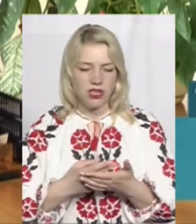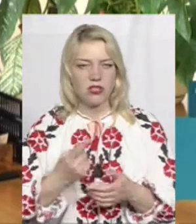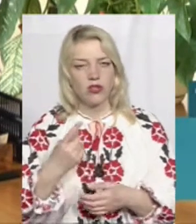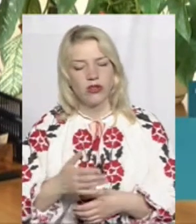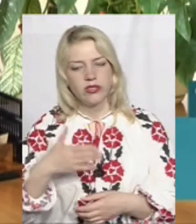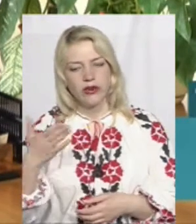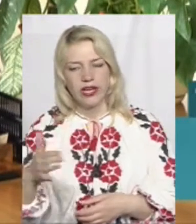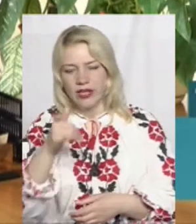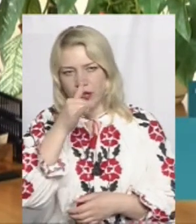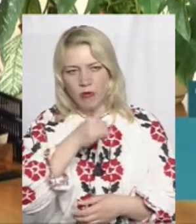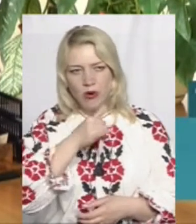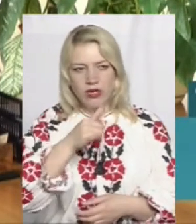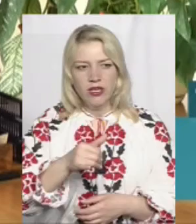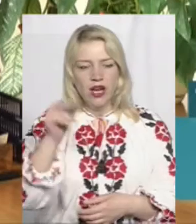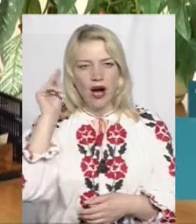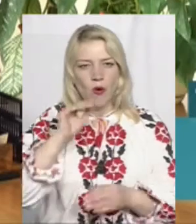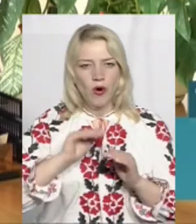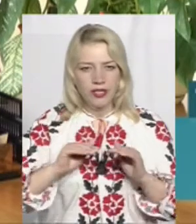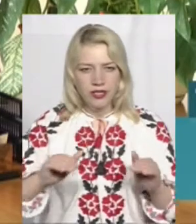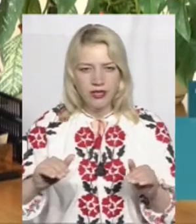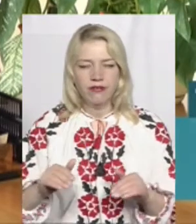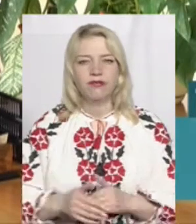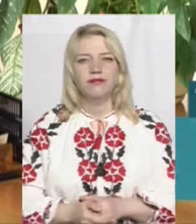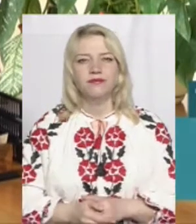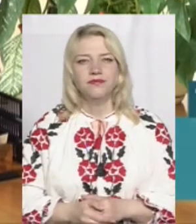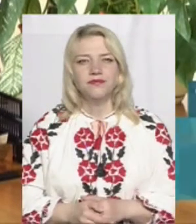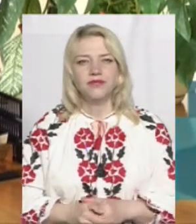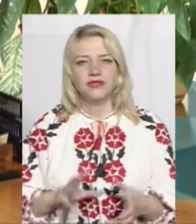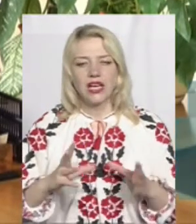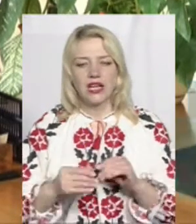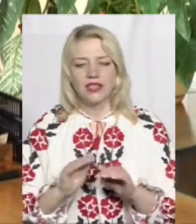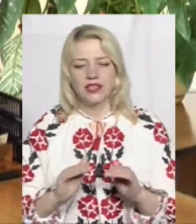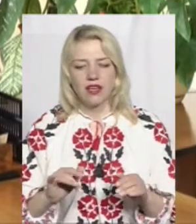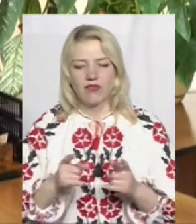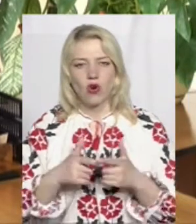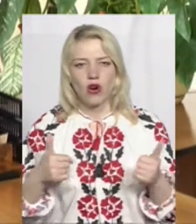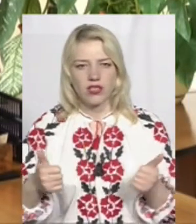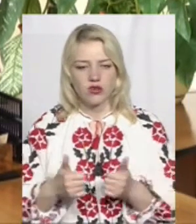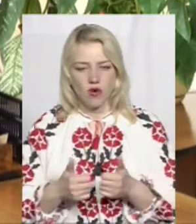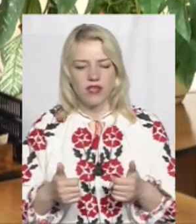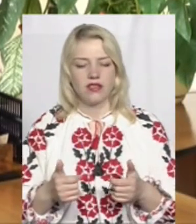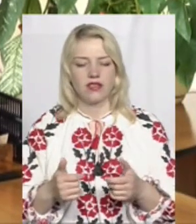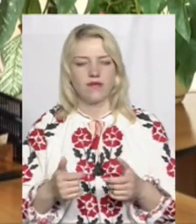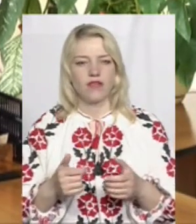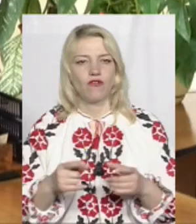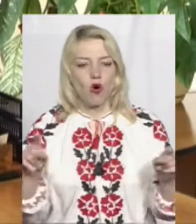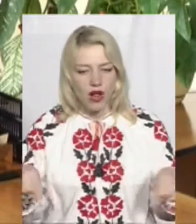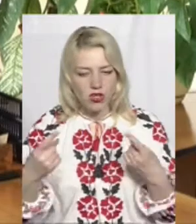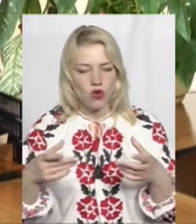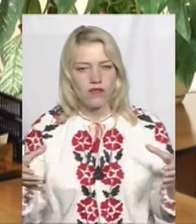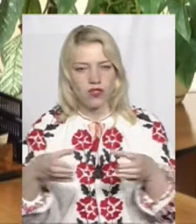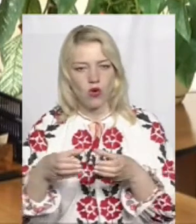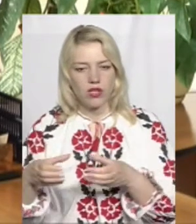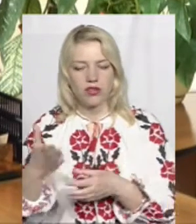сторони, недопущення учнів, взагалі дітей в організовані колективи, якщо вони не щеплені, і